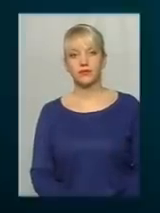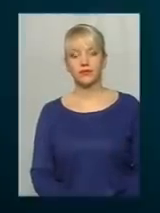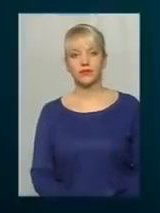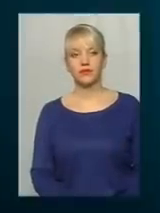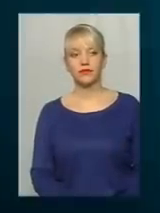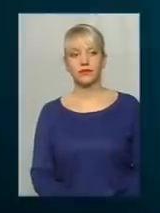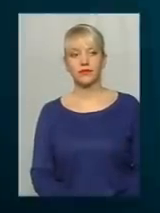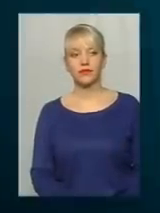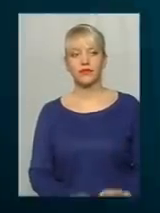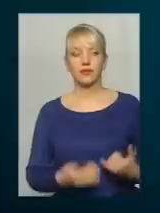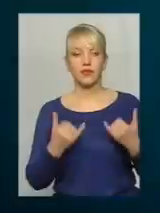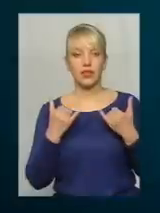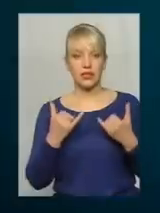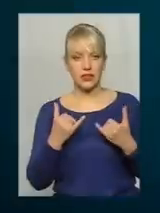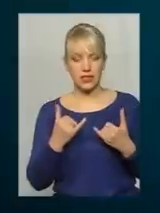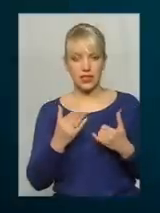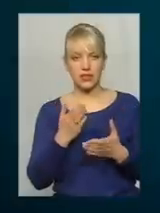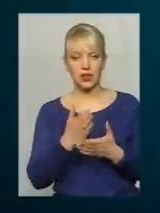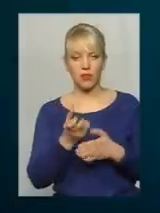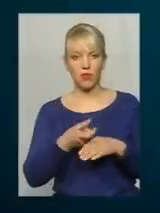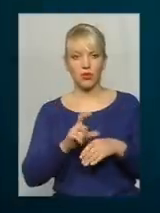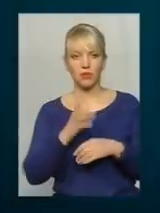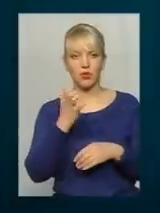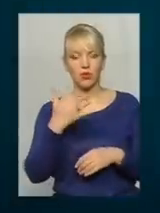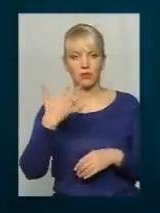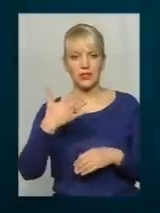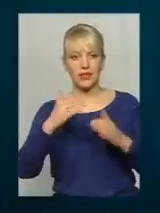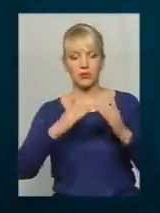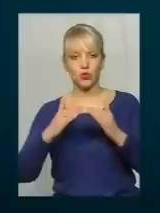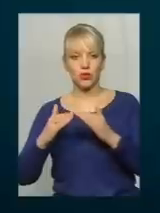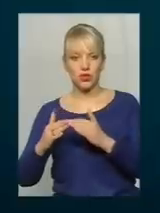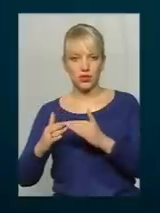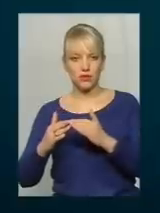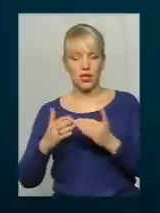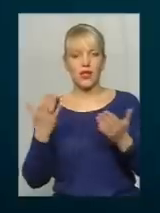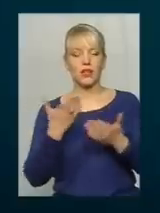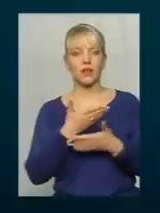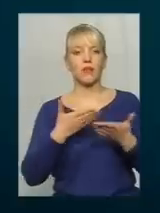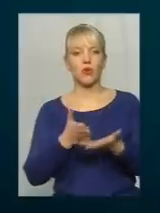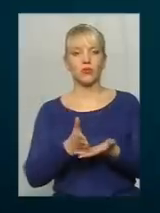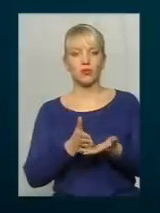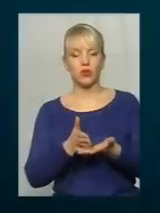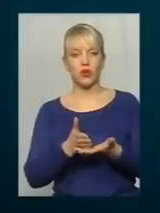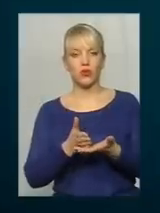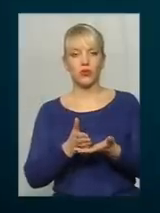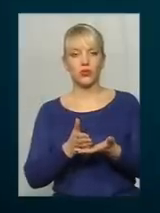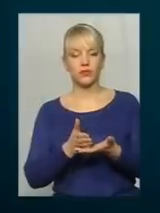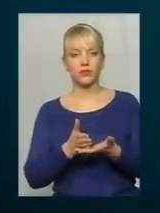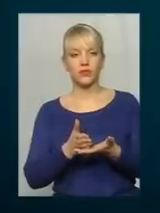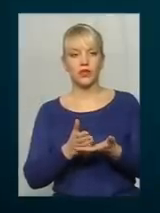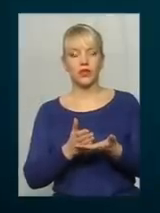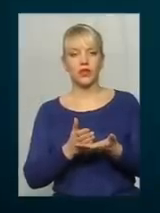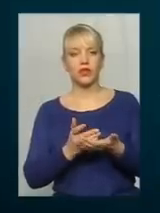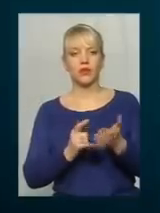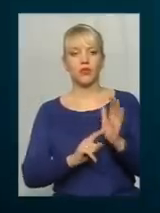Зараз в управлінні знаходиться понад 550 будинків, які ми обслуговуємо. Початок обслуговування – це